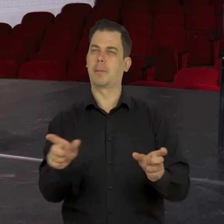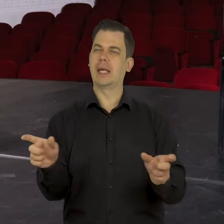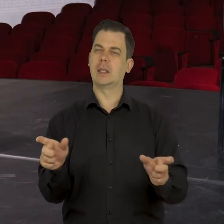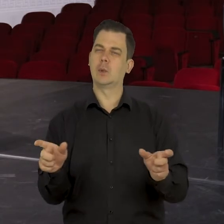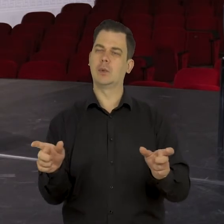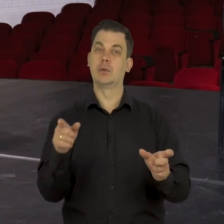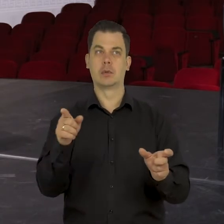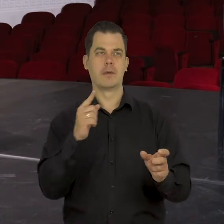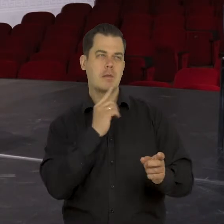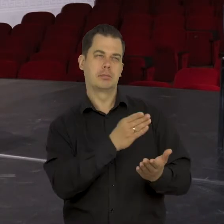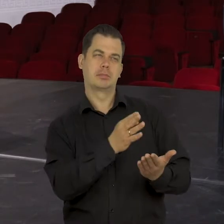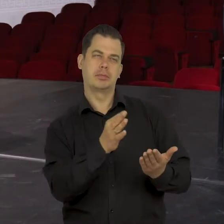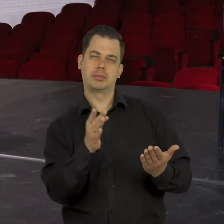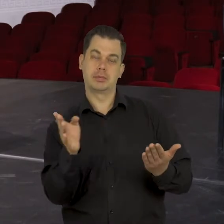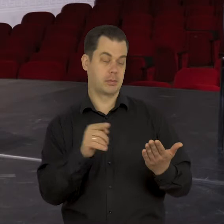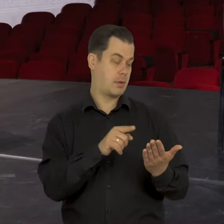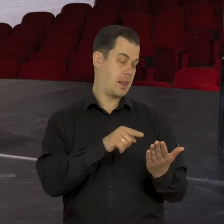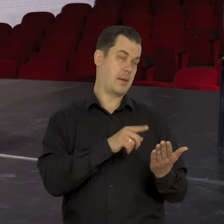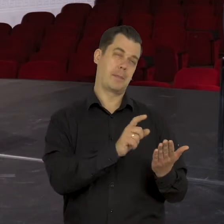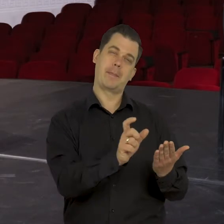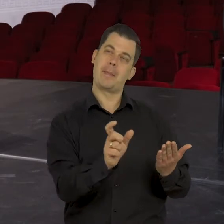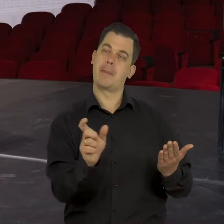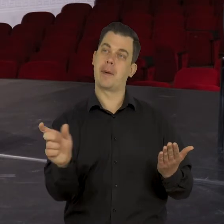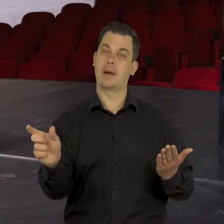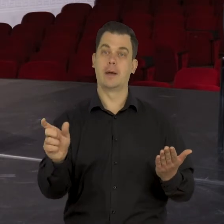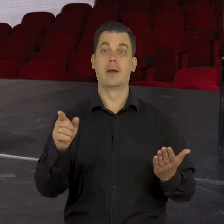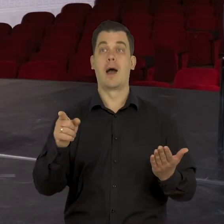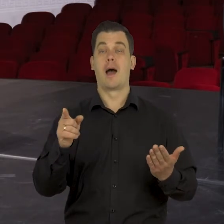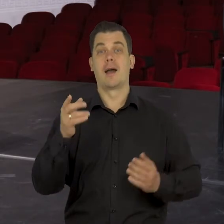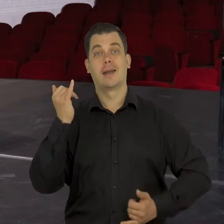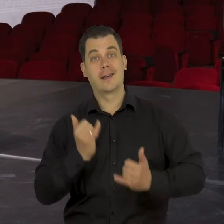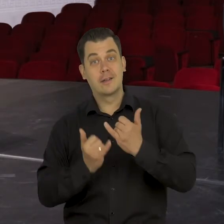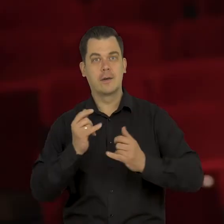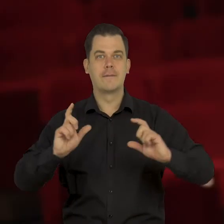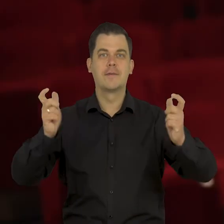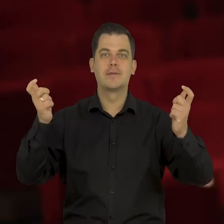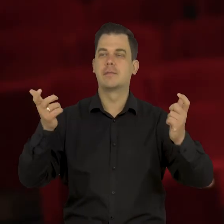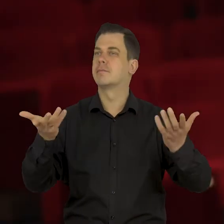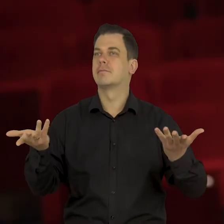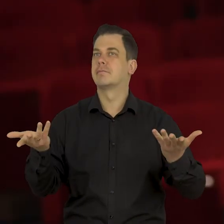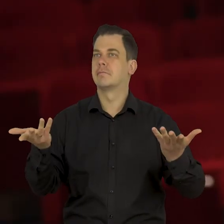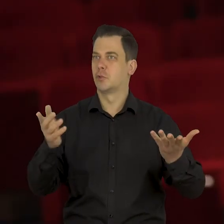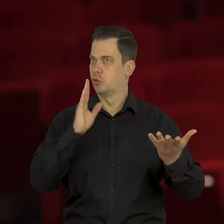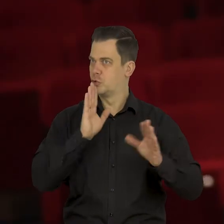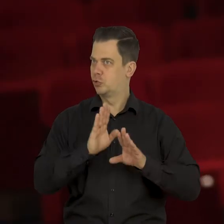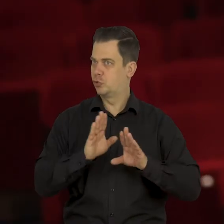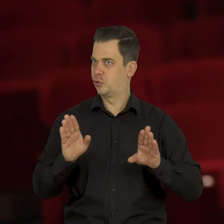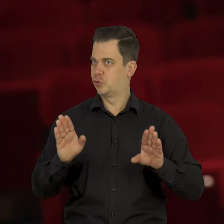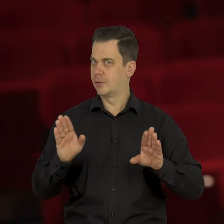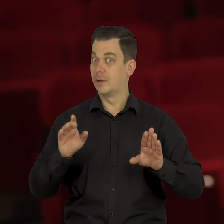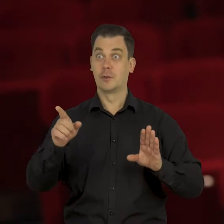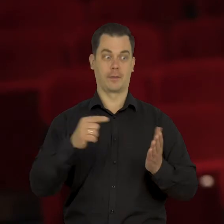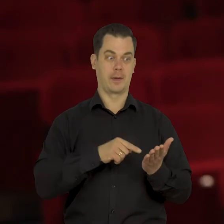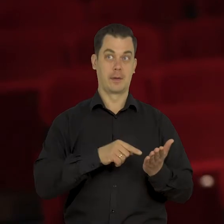czuwa nad rolą każdego z aktorów występujących na scenie. I w momencie, kiedy, no właśnie, kiedy jest cisza,